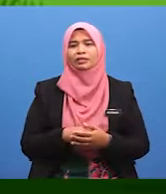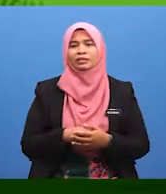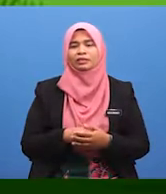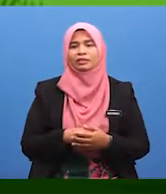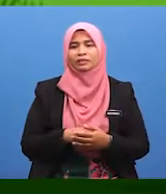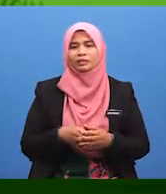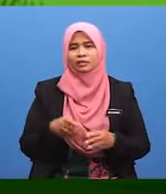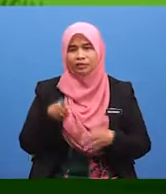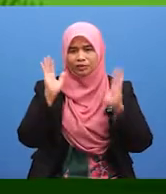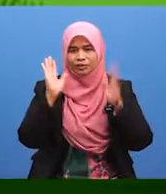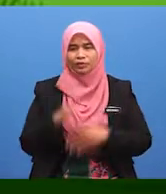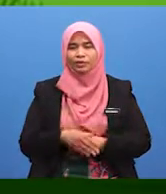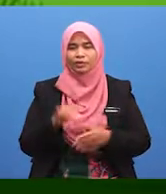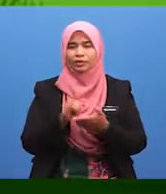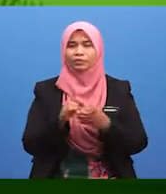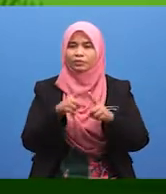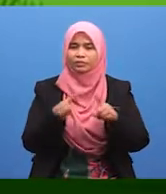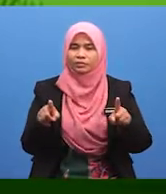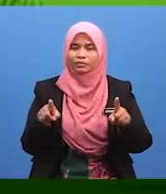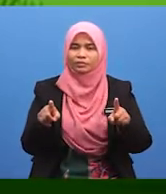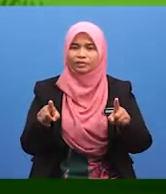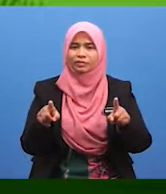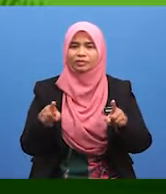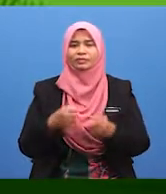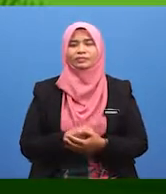Seolah-olah solat itu berbeza.